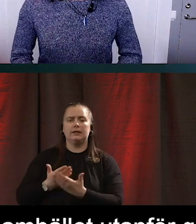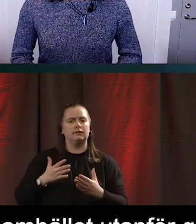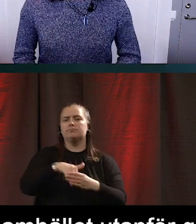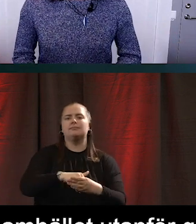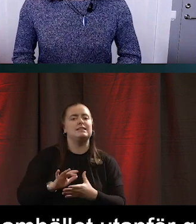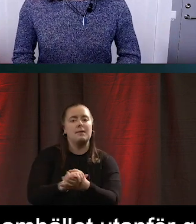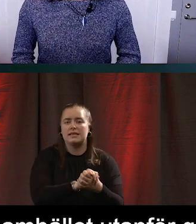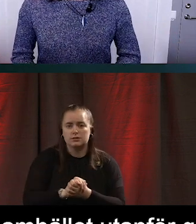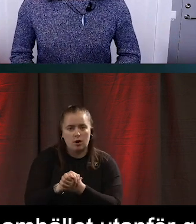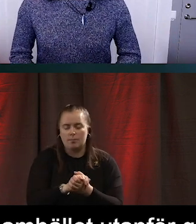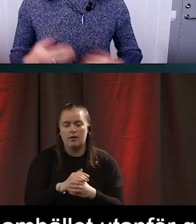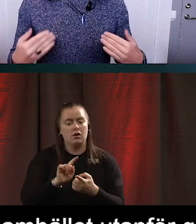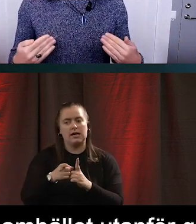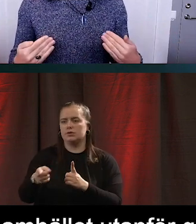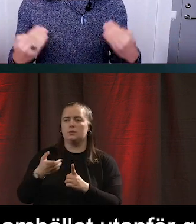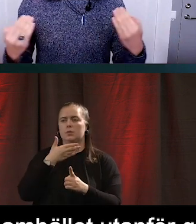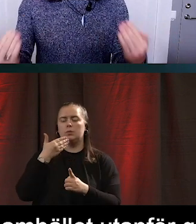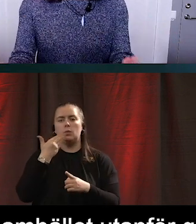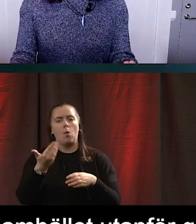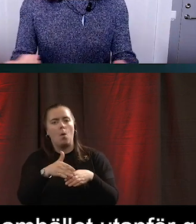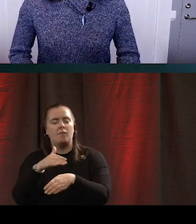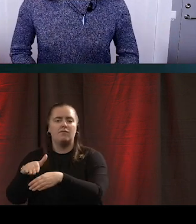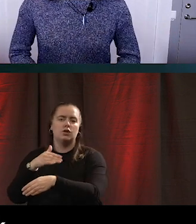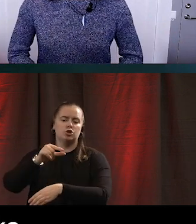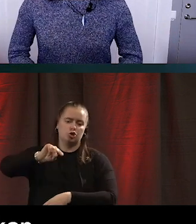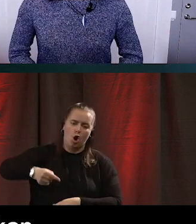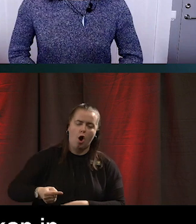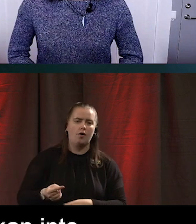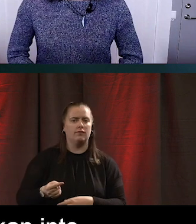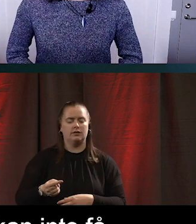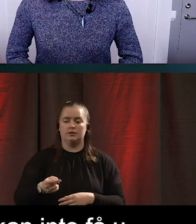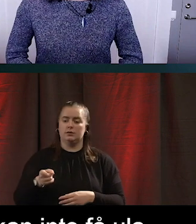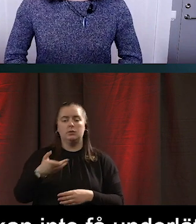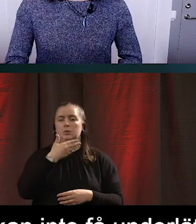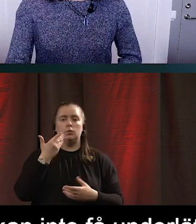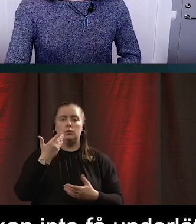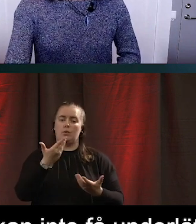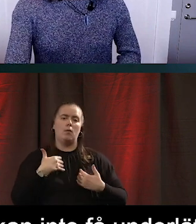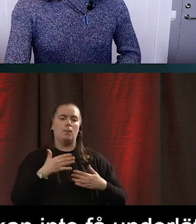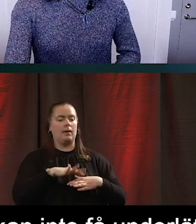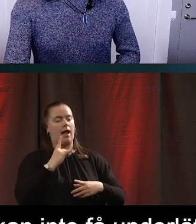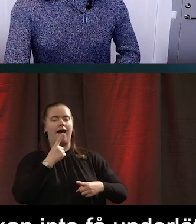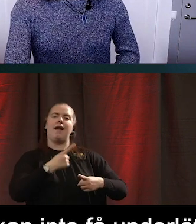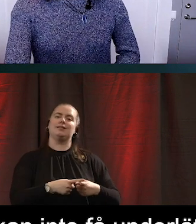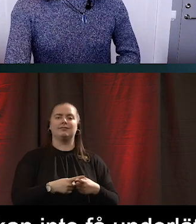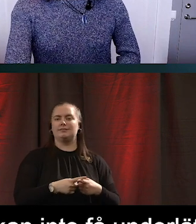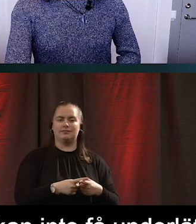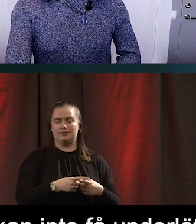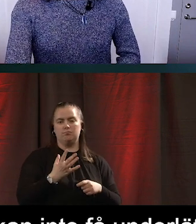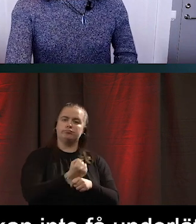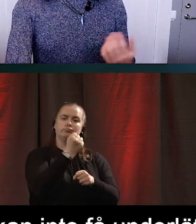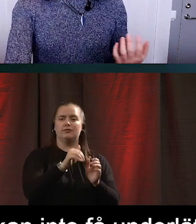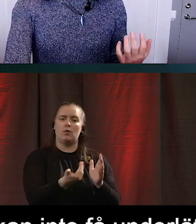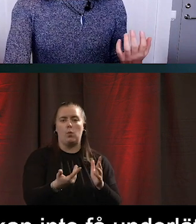uppfylla krav som ställs på dem. Och de kan inte få underlättat vissa uppgifter de förväntas göra. Så